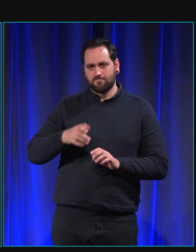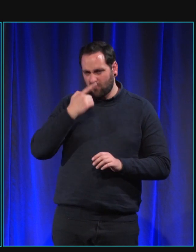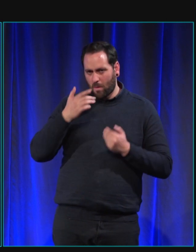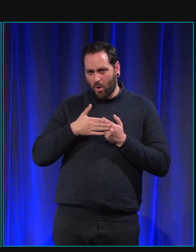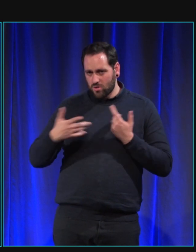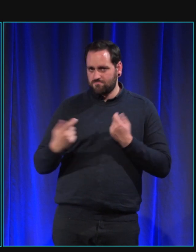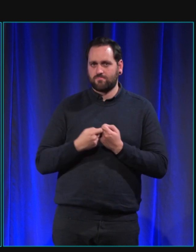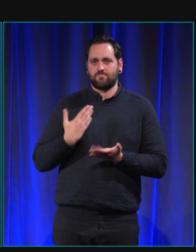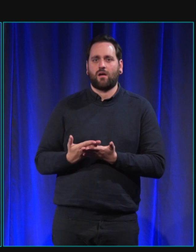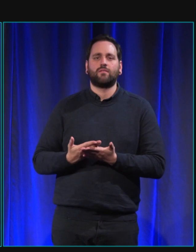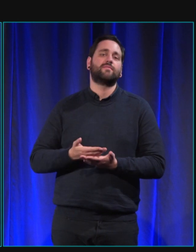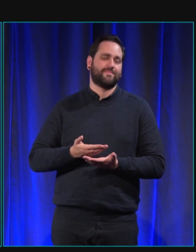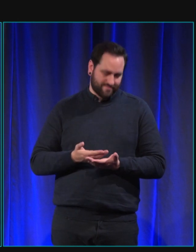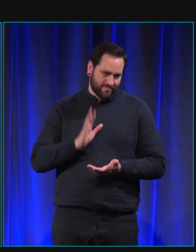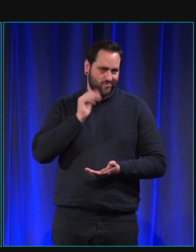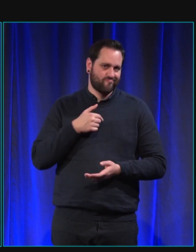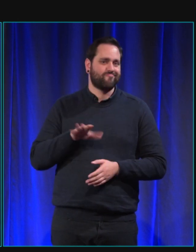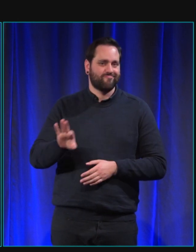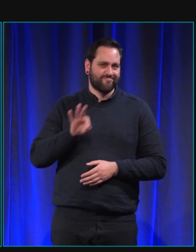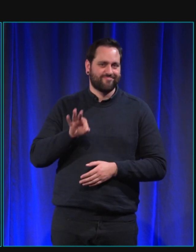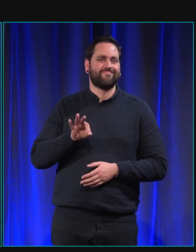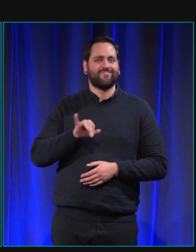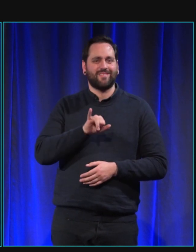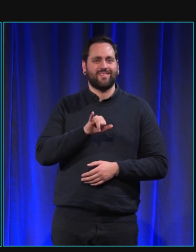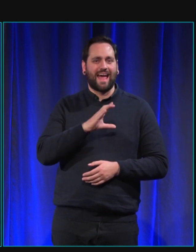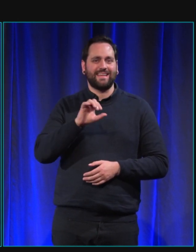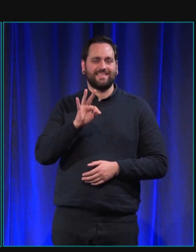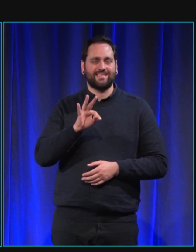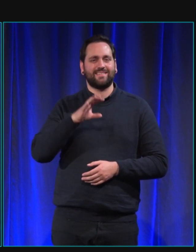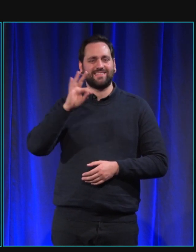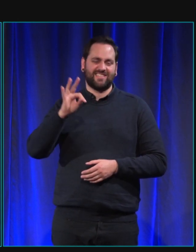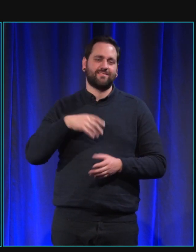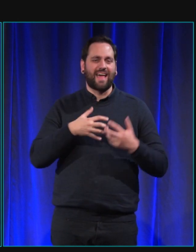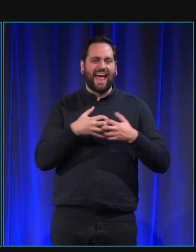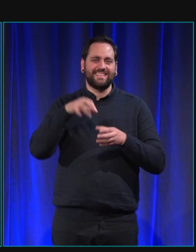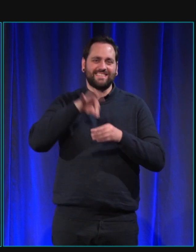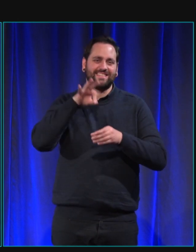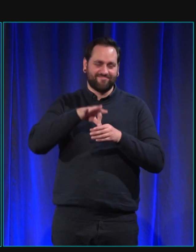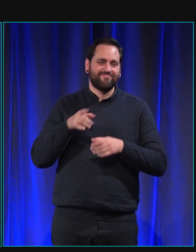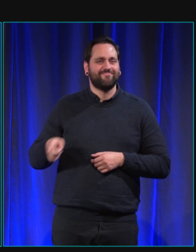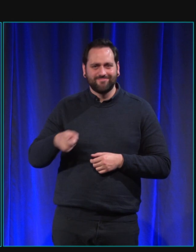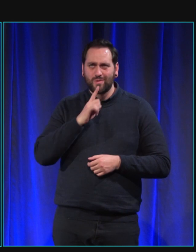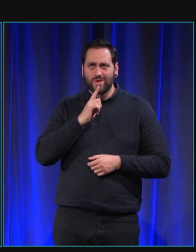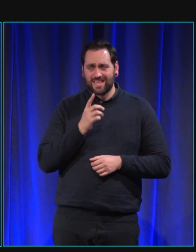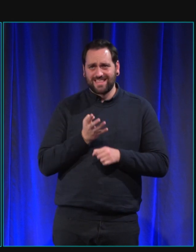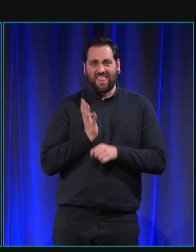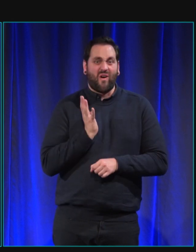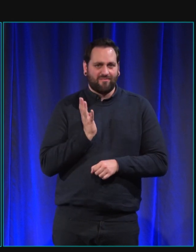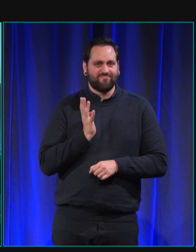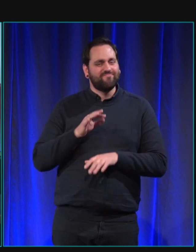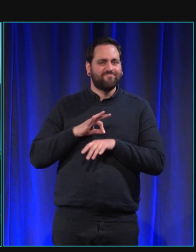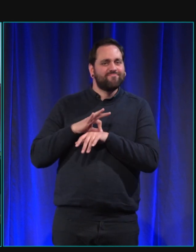mon petit i-stick que j'ai maintenant depuis 4 ans, qui me guide depuis 4 ans et pareil avec lui, bon,